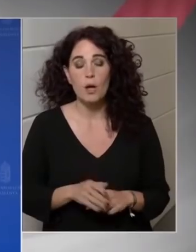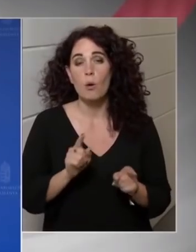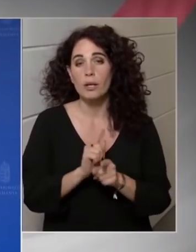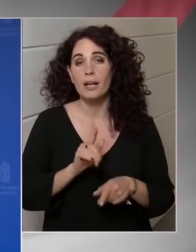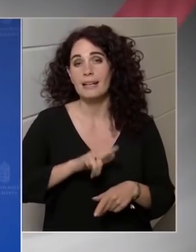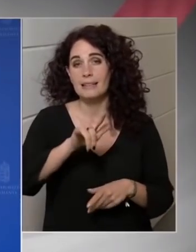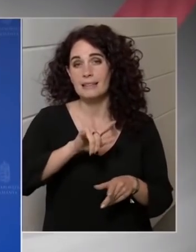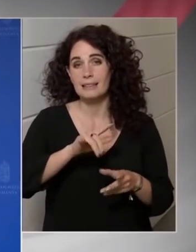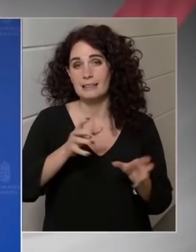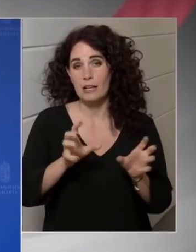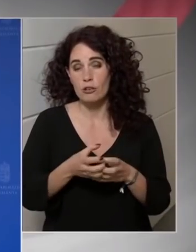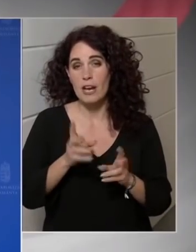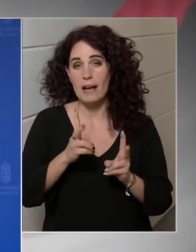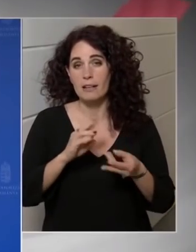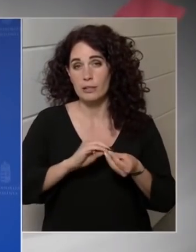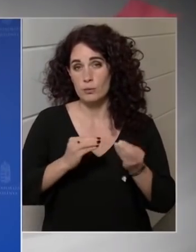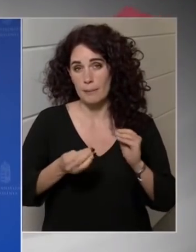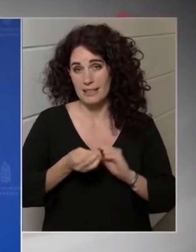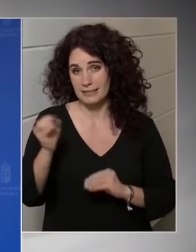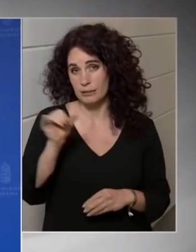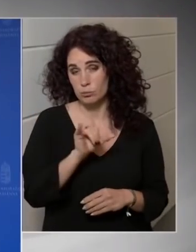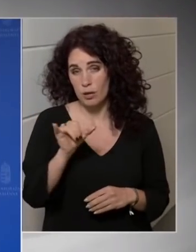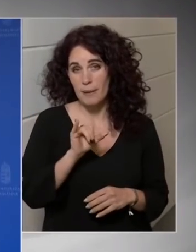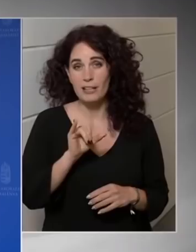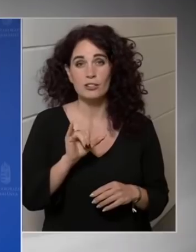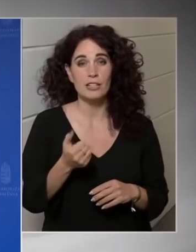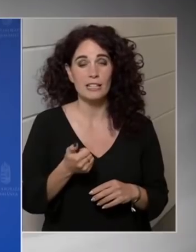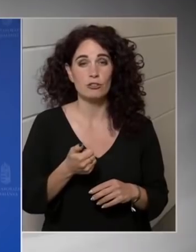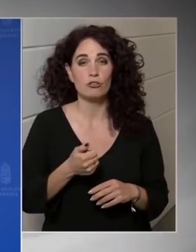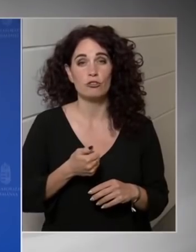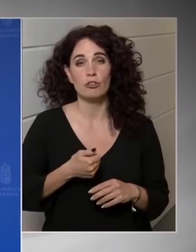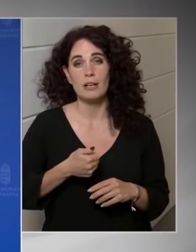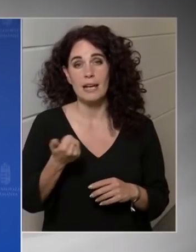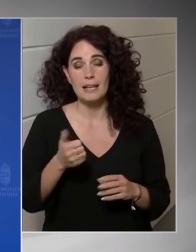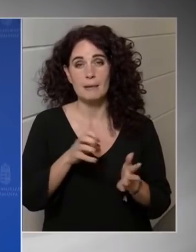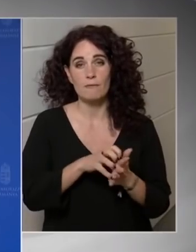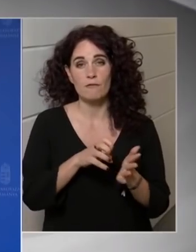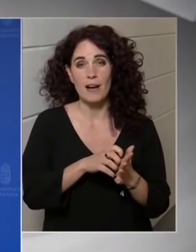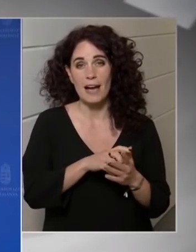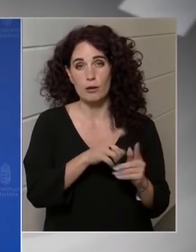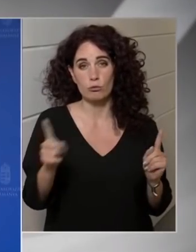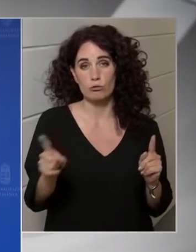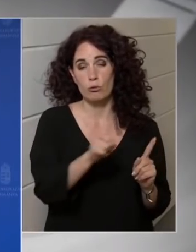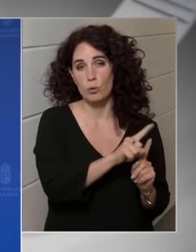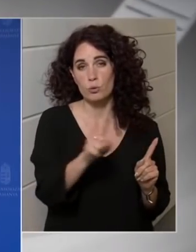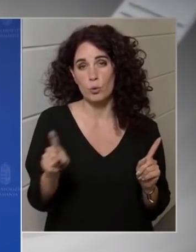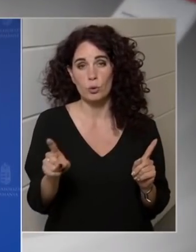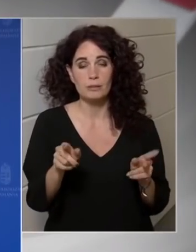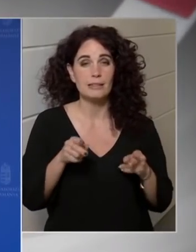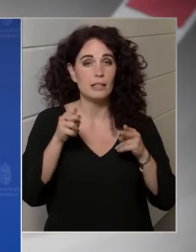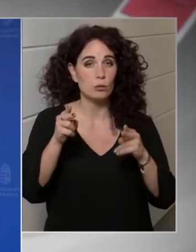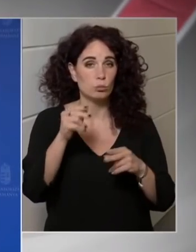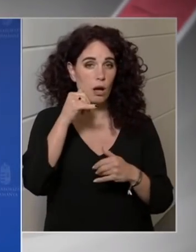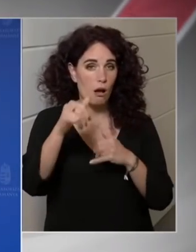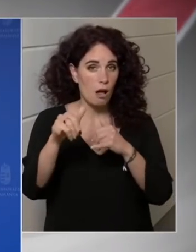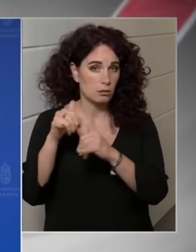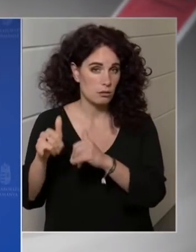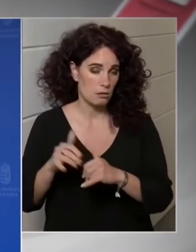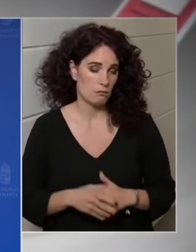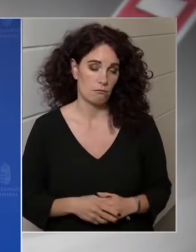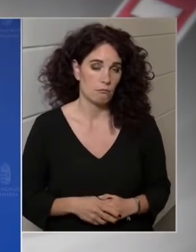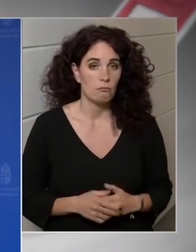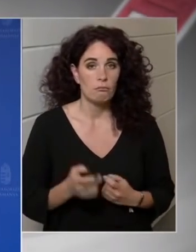akik üzemeltetnek Budapest és egyéb városok közötti utakat. Tehát